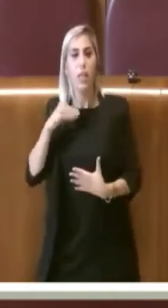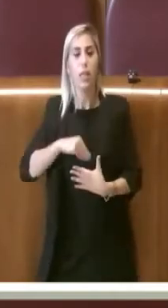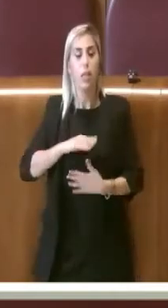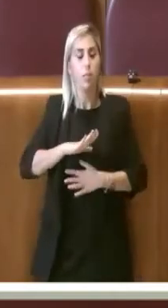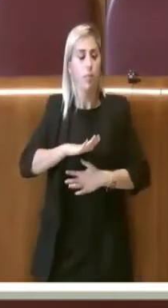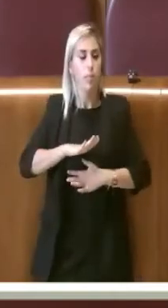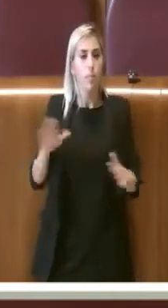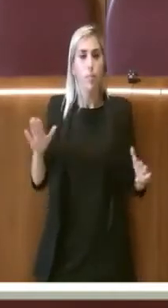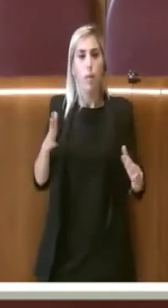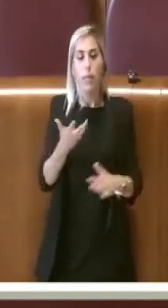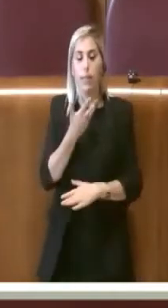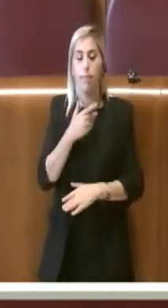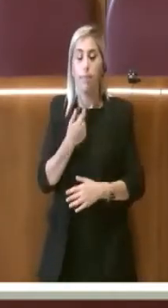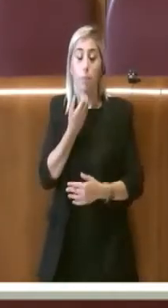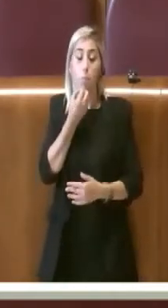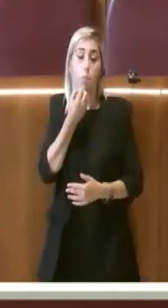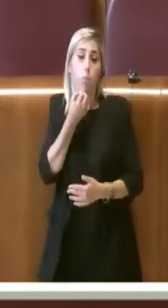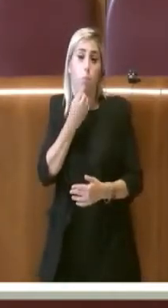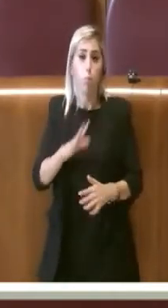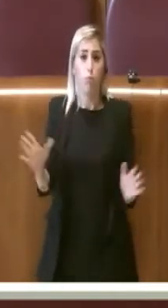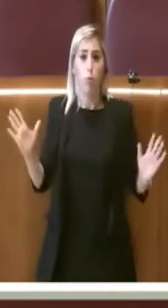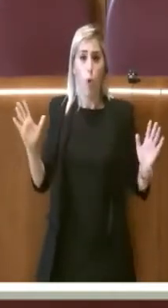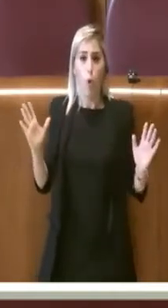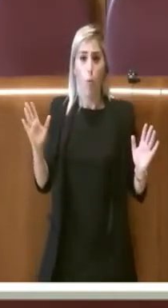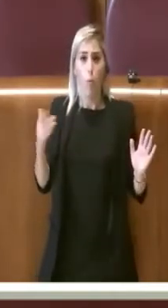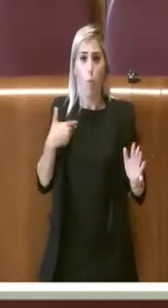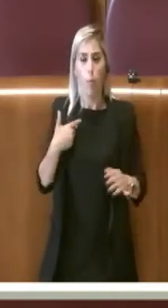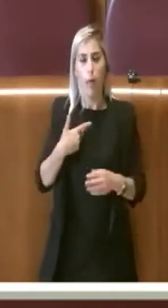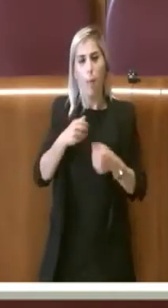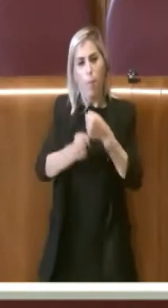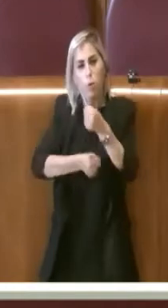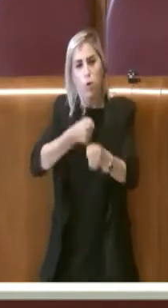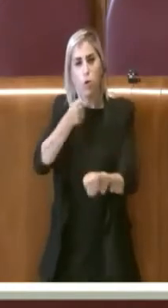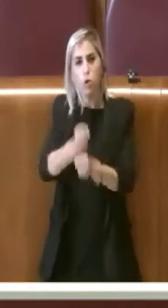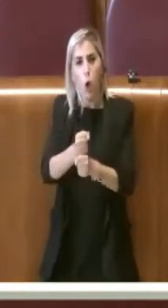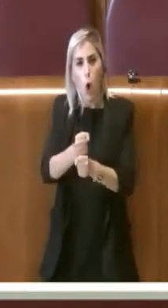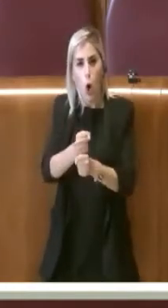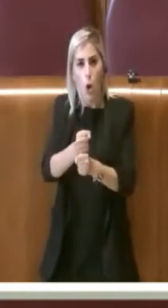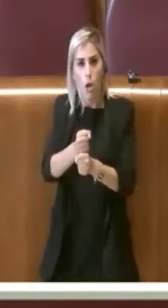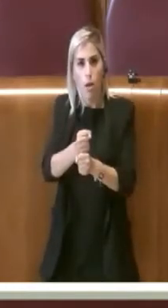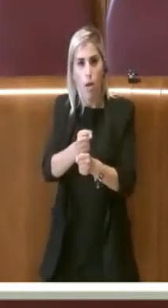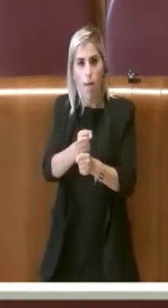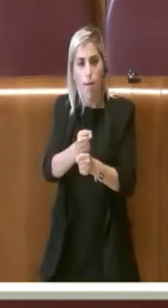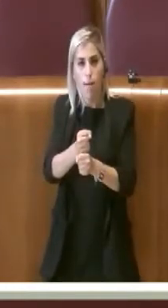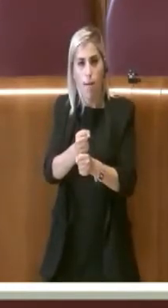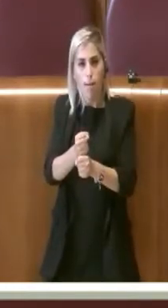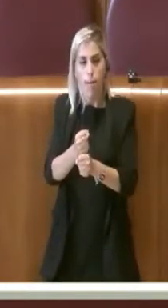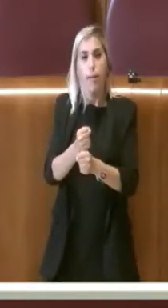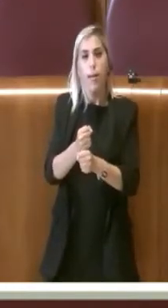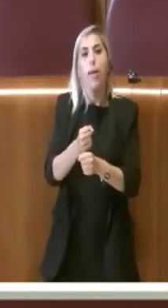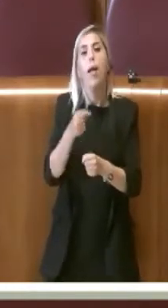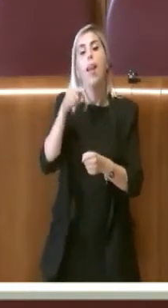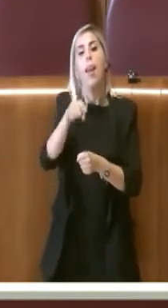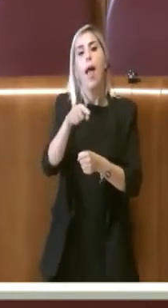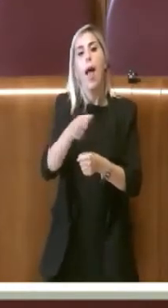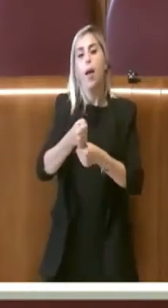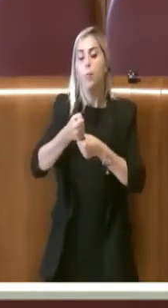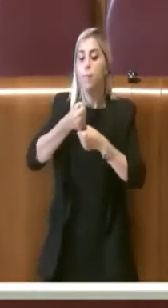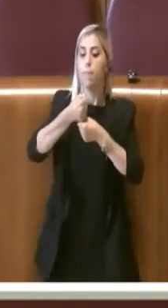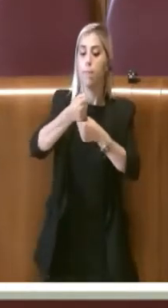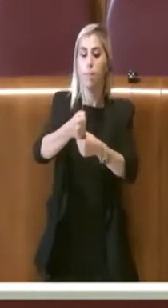sulla sua pelle, le vicende che è la storia, la durezza della storia, e sta tramandando